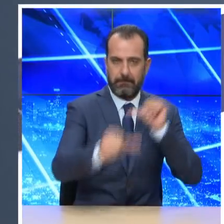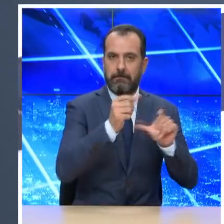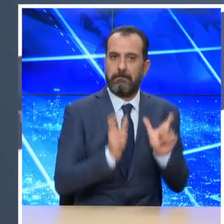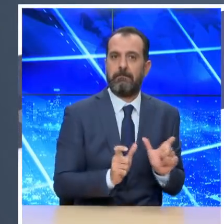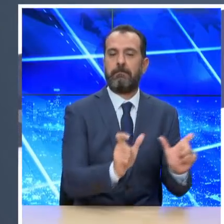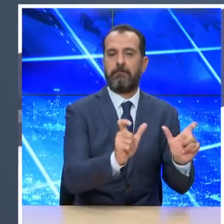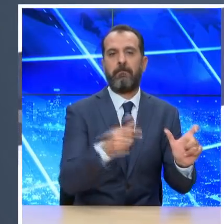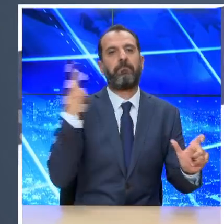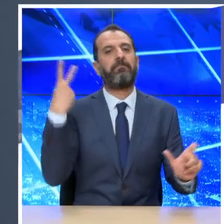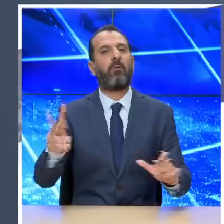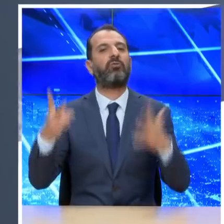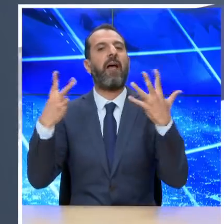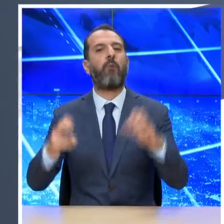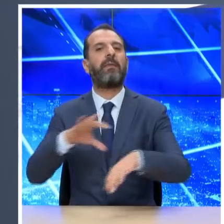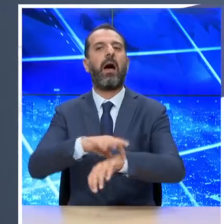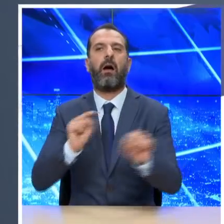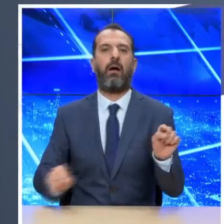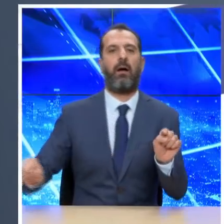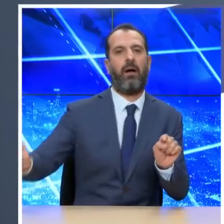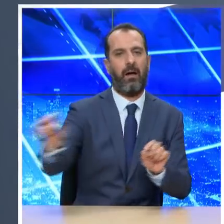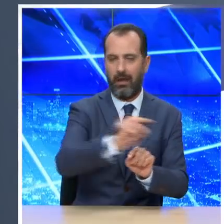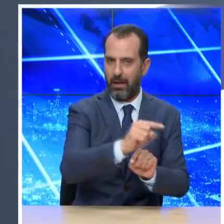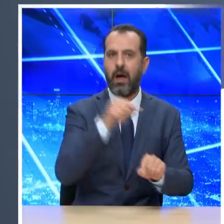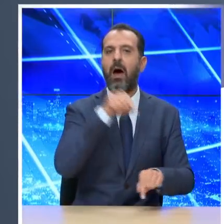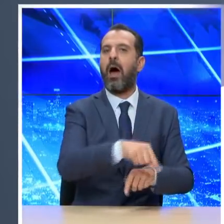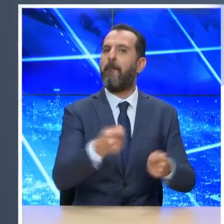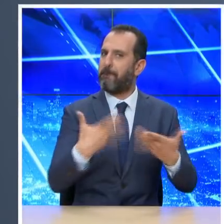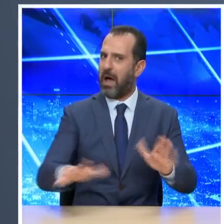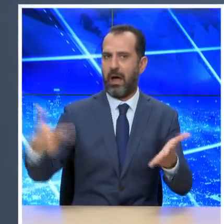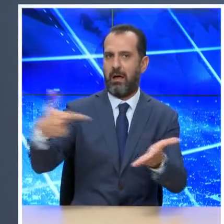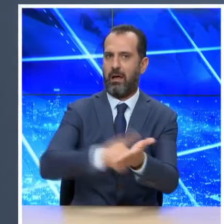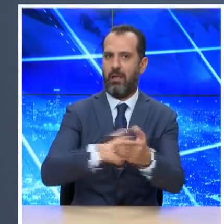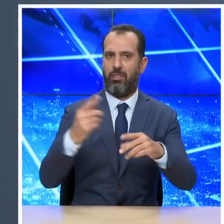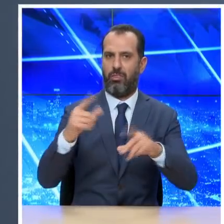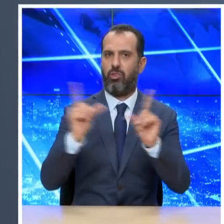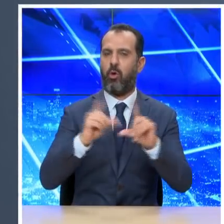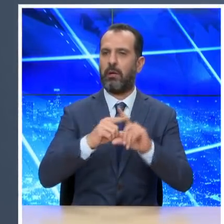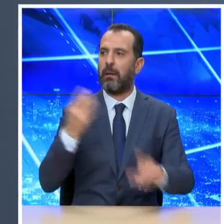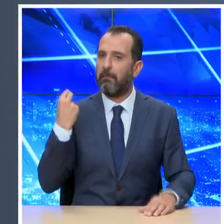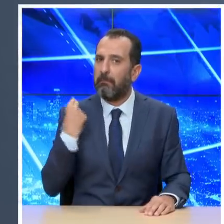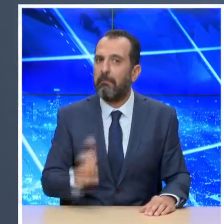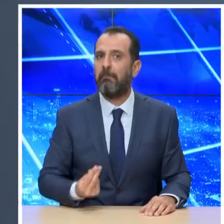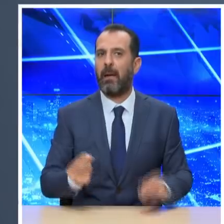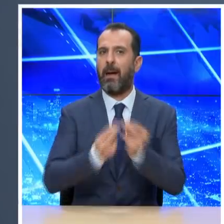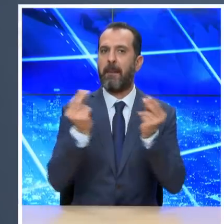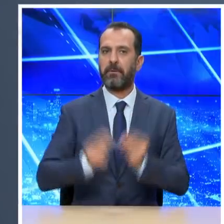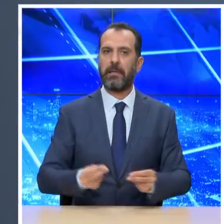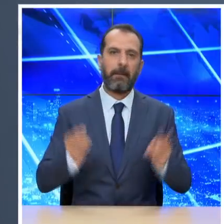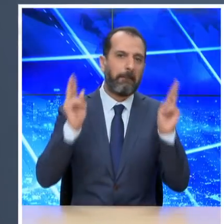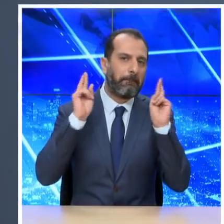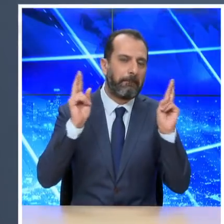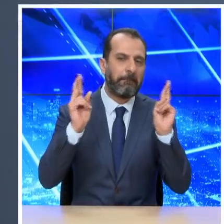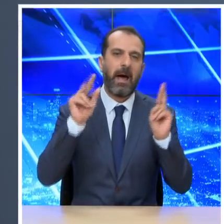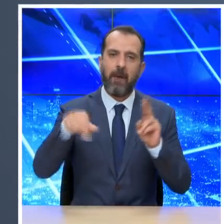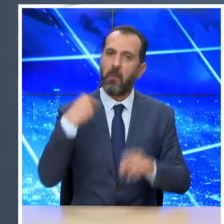σε 275 ασθενείς, το περιοδικό μιλάει για εξαιρετικά αποτελέσματα, τα οποία ενισχύουν τις ελπίδες για αυτές τις θεραπείες των